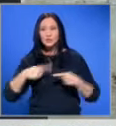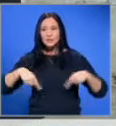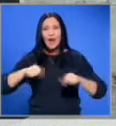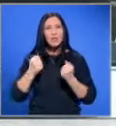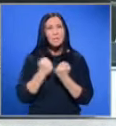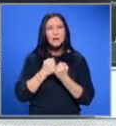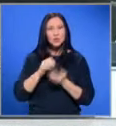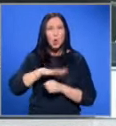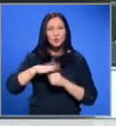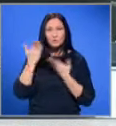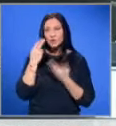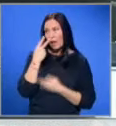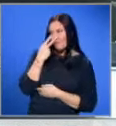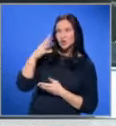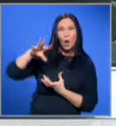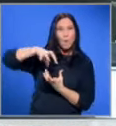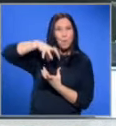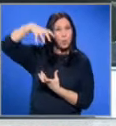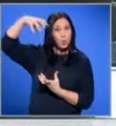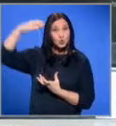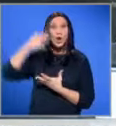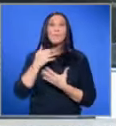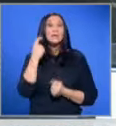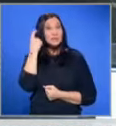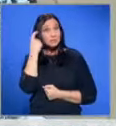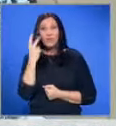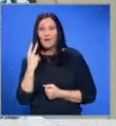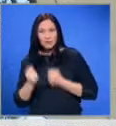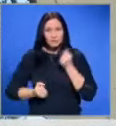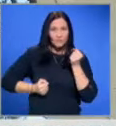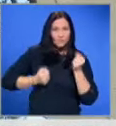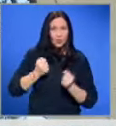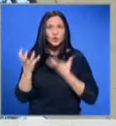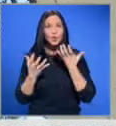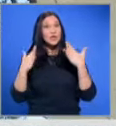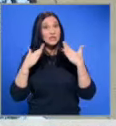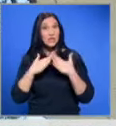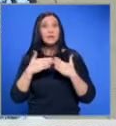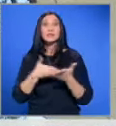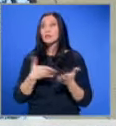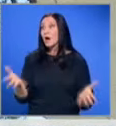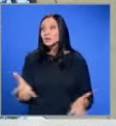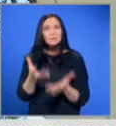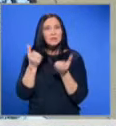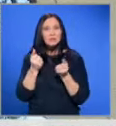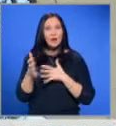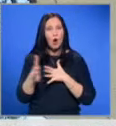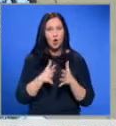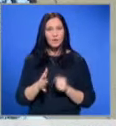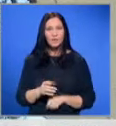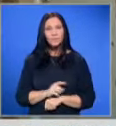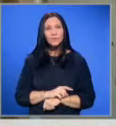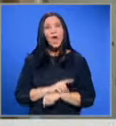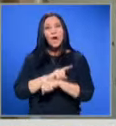основно училище, откъдето забелязва пушекът. Без да се замислят и двамата се втурват в горящата сграда, за да спасят жителите й. Веднега